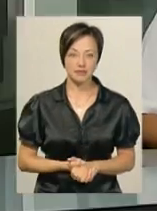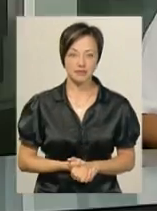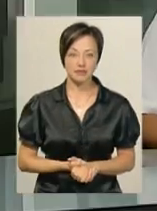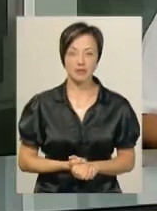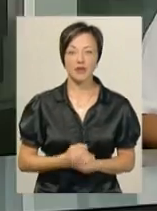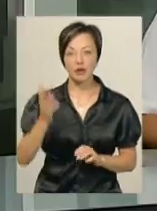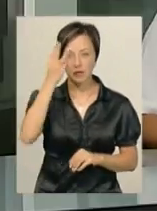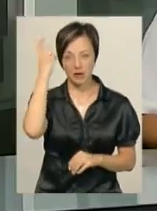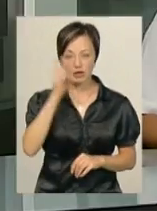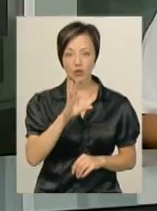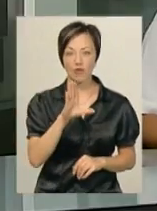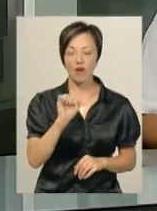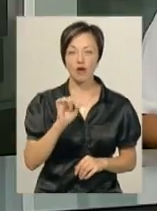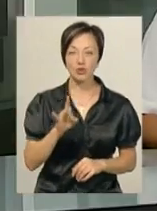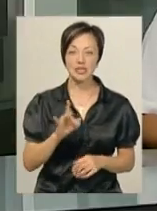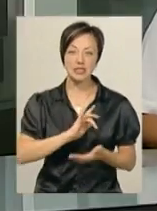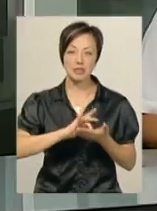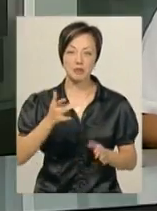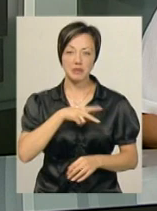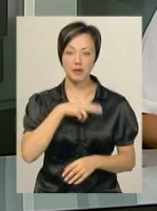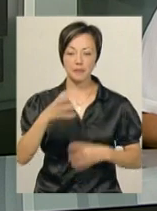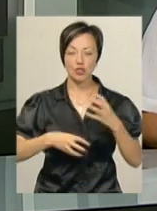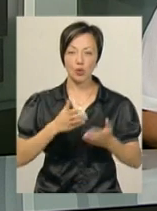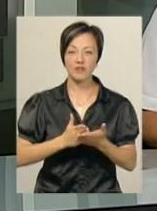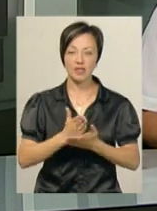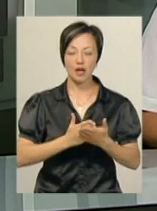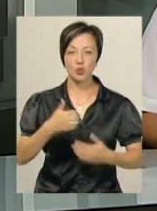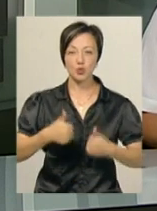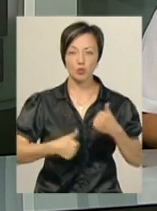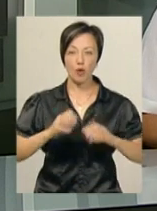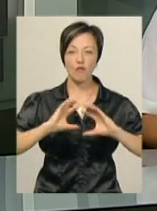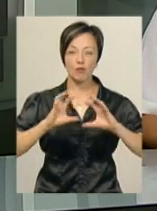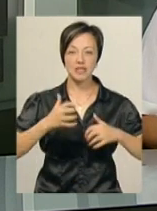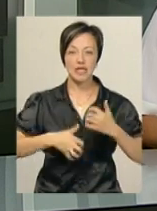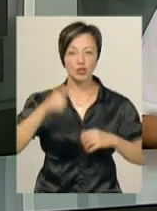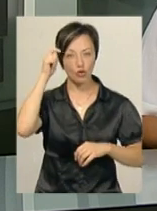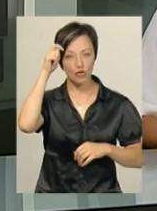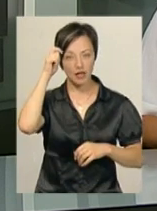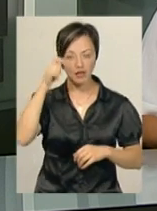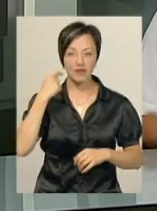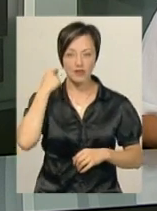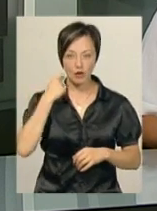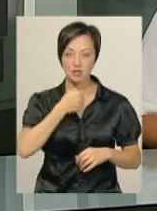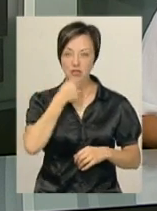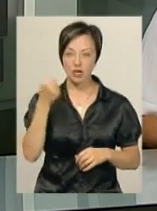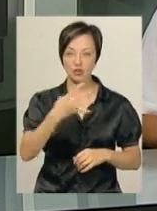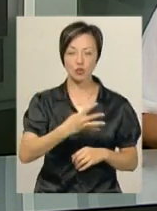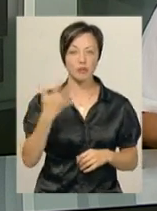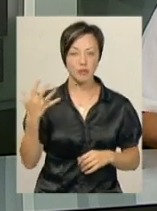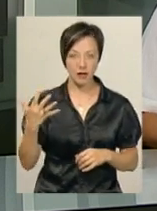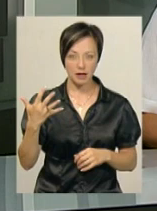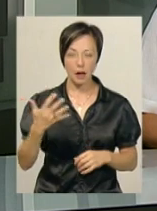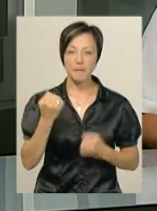Хмельницький новатор став срібним призером міжнародного ветеранського турніру з волейболу серед чоловіків віком старших за 45.